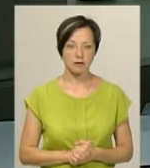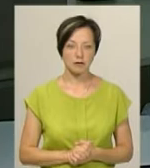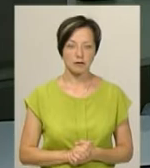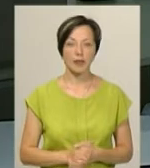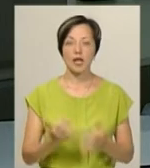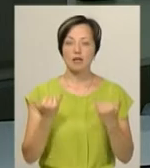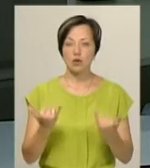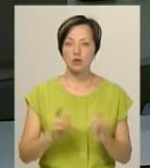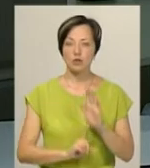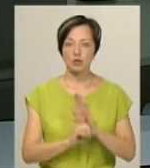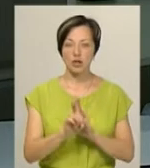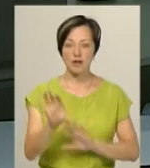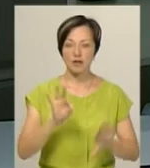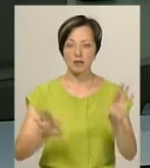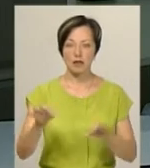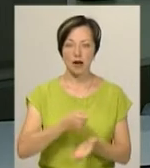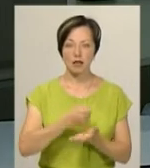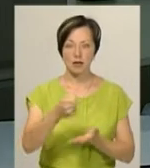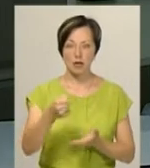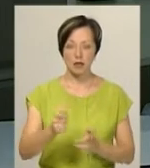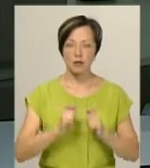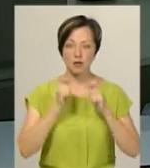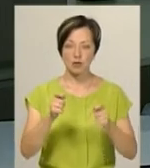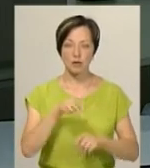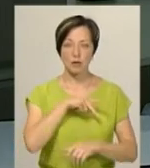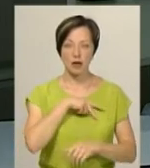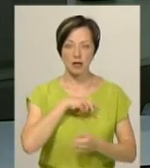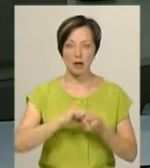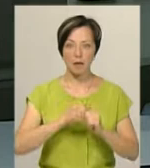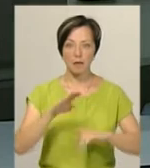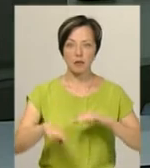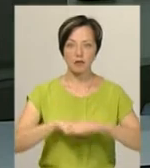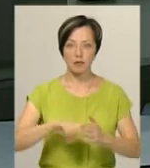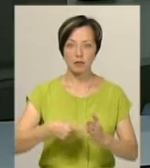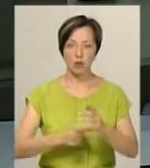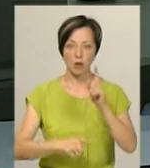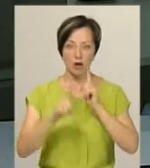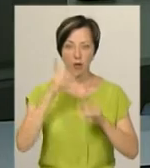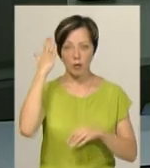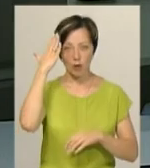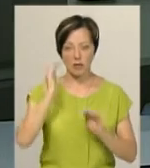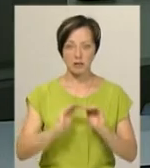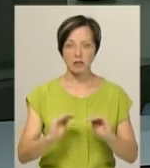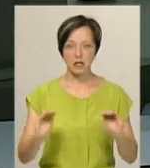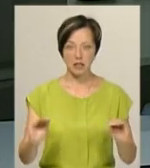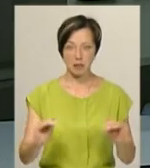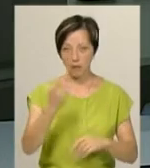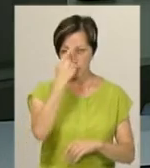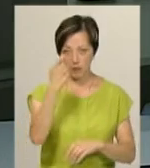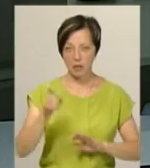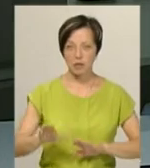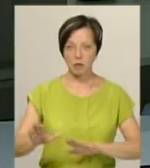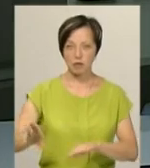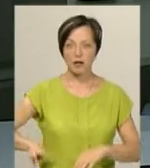Сьогодні розпочався відбір кандидатів для присудження премії Кам'янець-Подільської міської ради обдарованим дітям, повідомляє